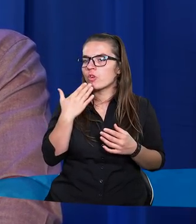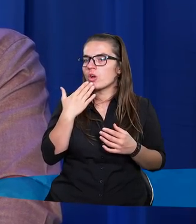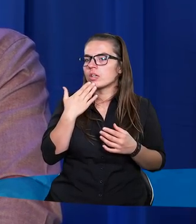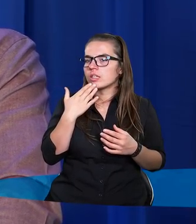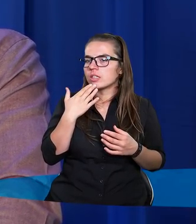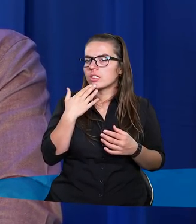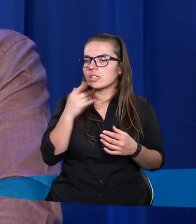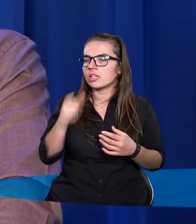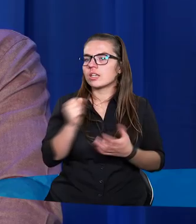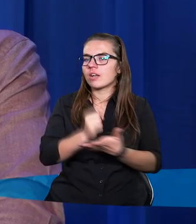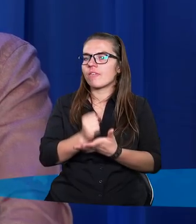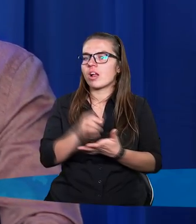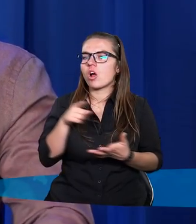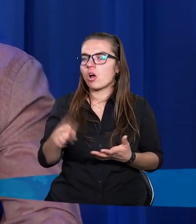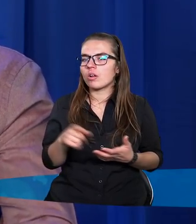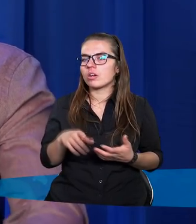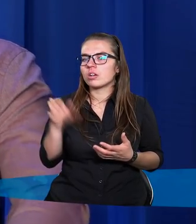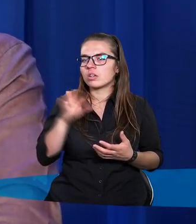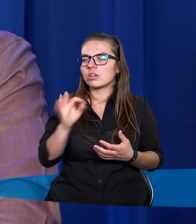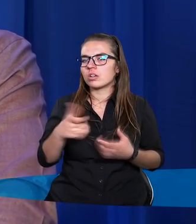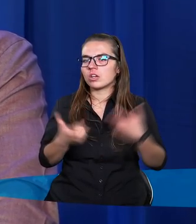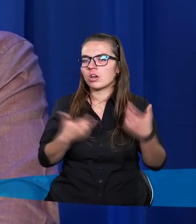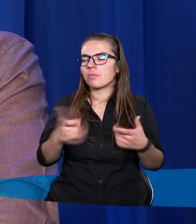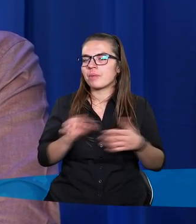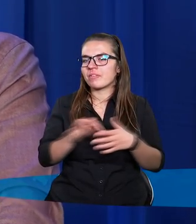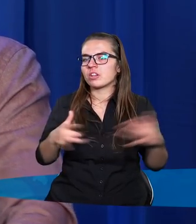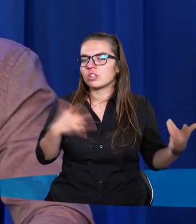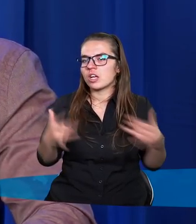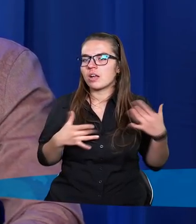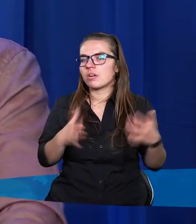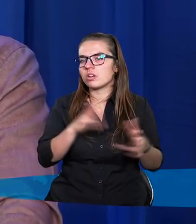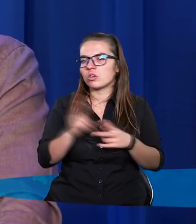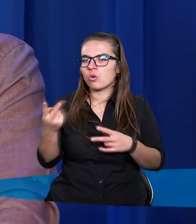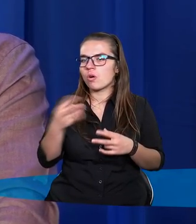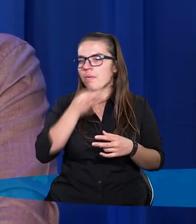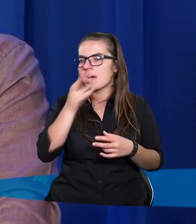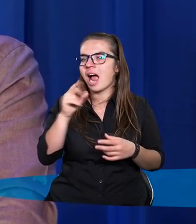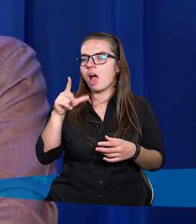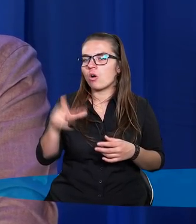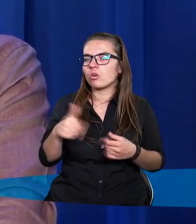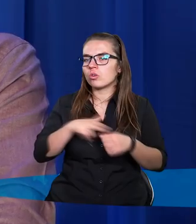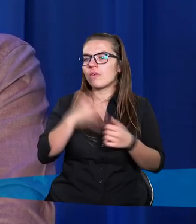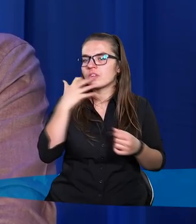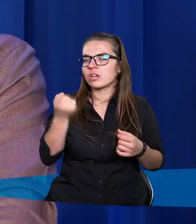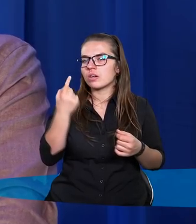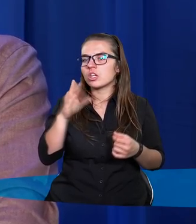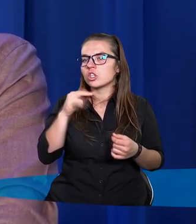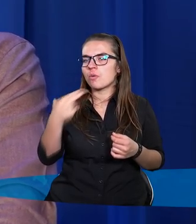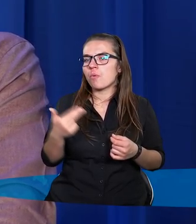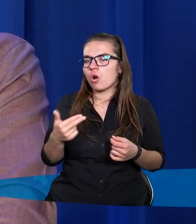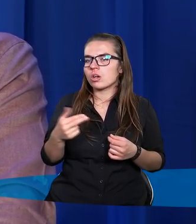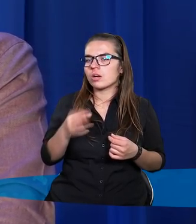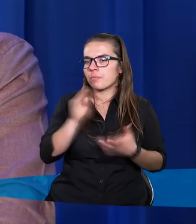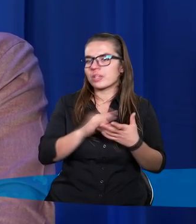kwestie o tym, jak Pan Bóg dopuszcza do pewnych cierpień, wrócę do pytania Karola, które pojawiło się wcześniej, ale Szymon